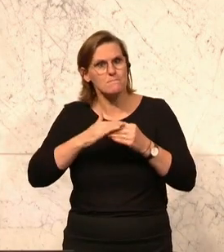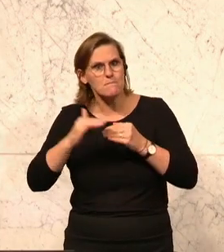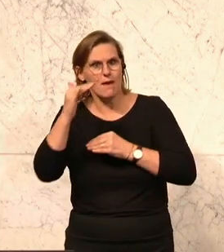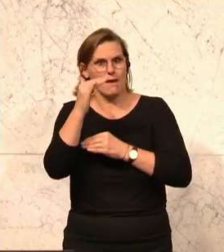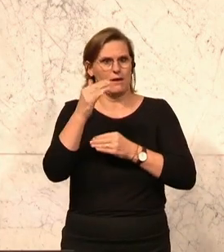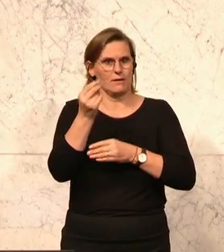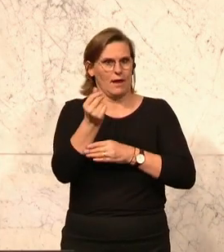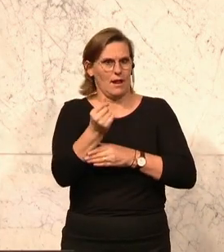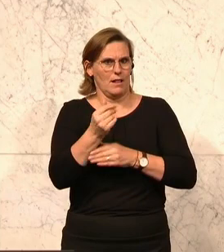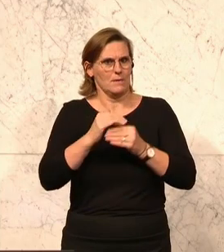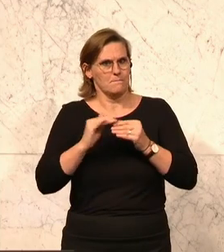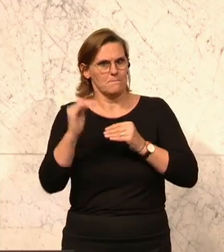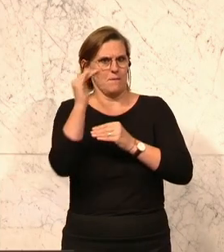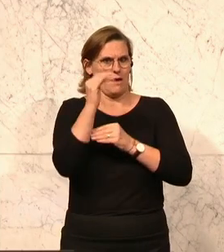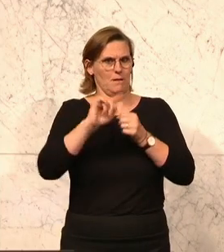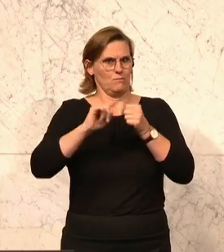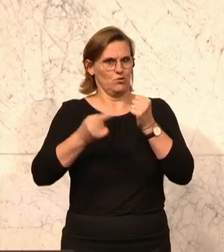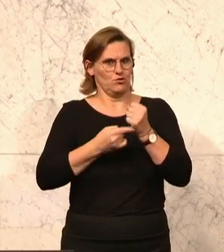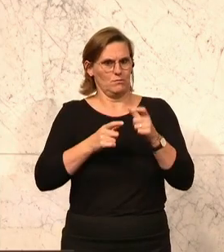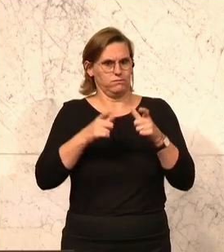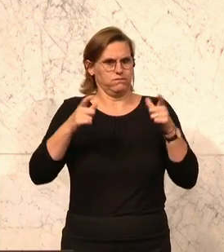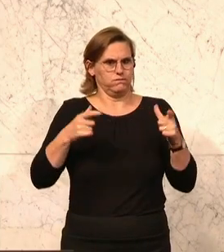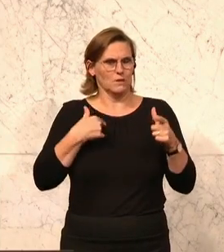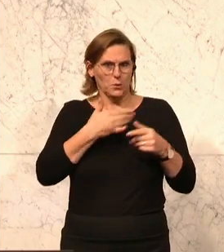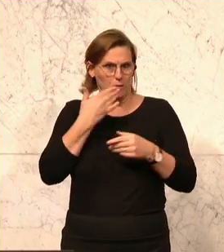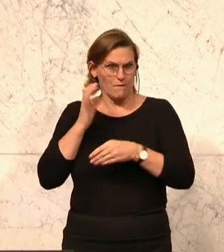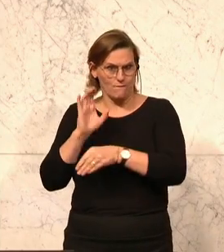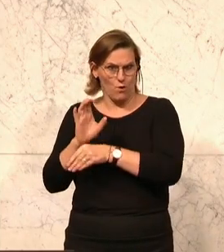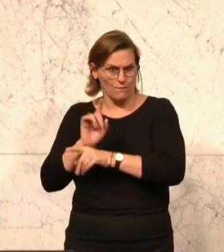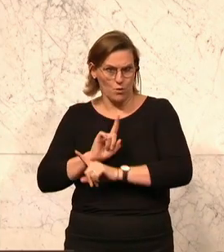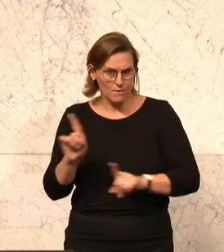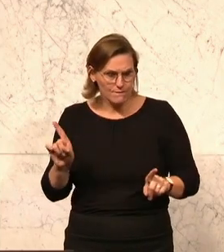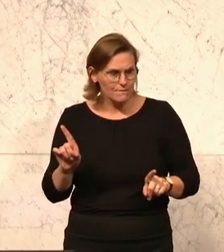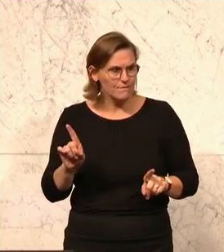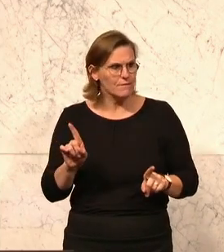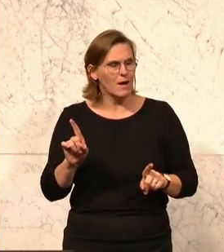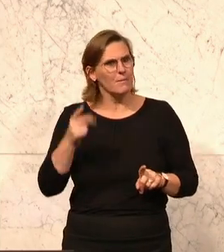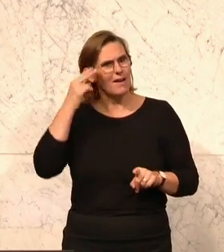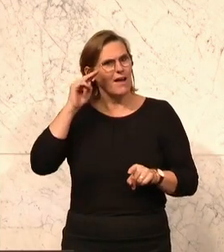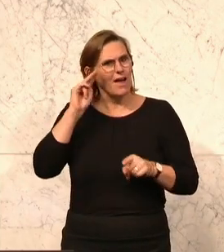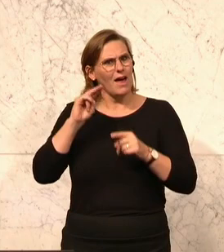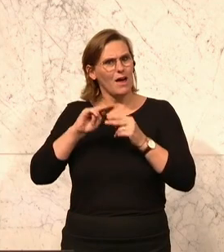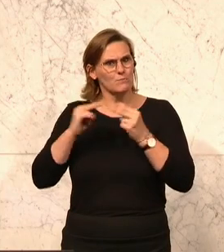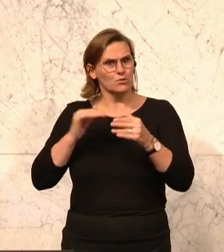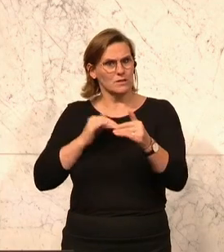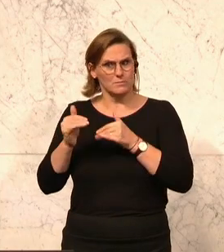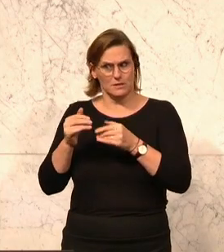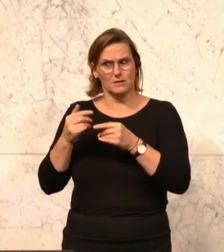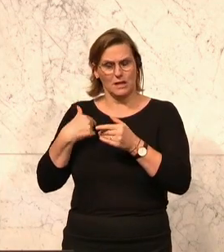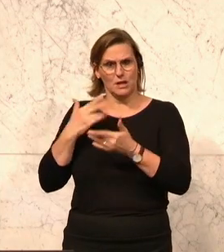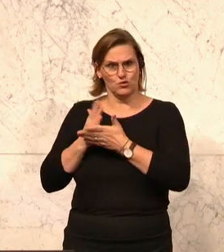höher wird und größer wird. Diesen Vorwurf kann man Ihnen nicht machen. Herr Bundesminister, einen anderen Vorwurf müssen Sie sich allerdings